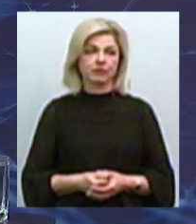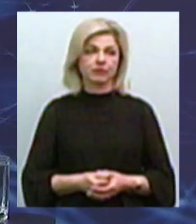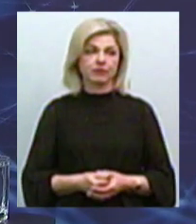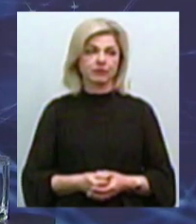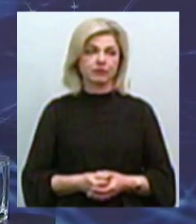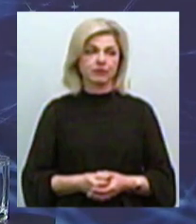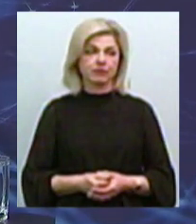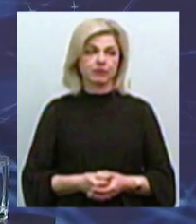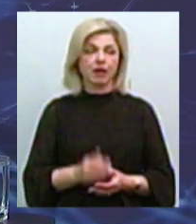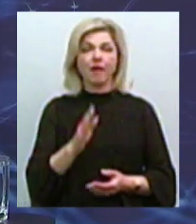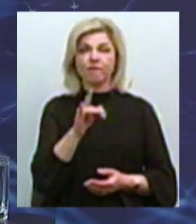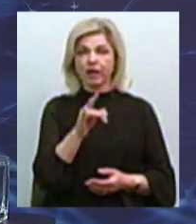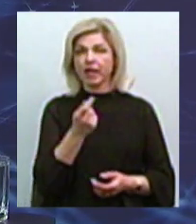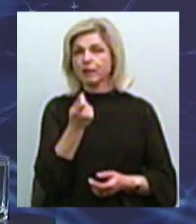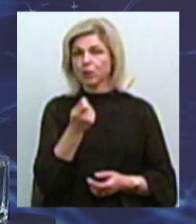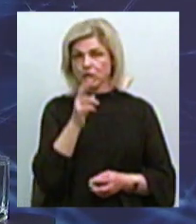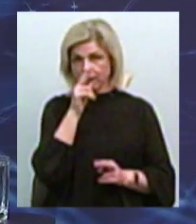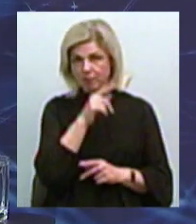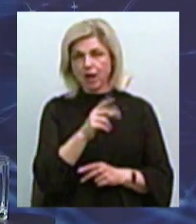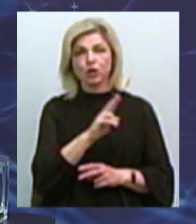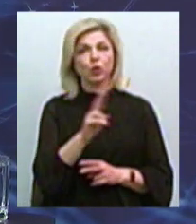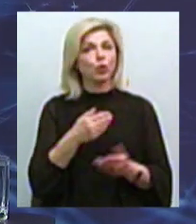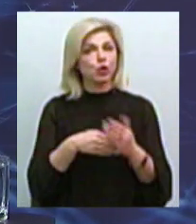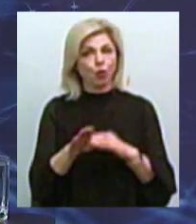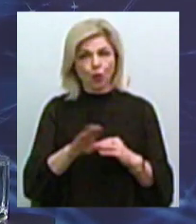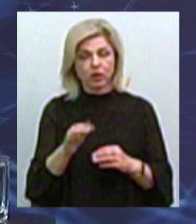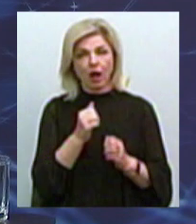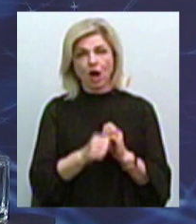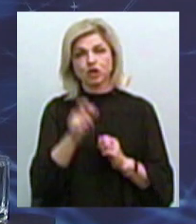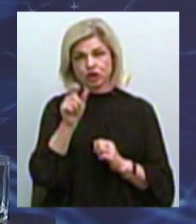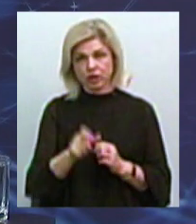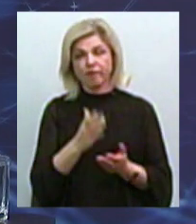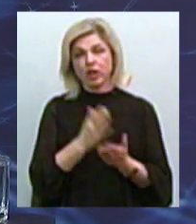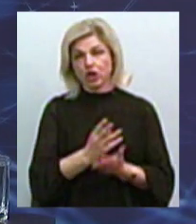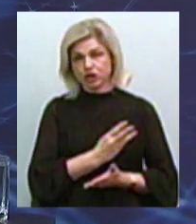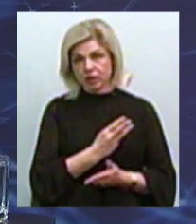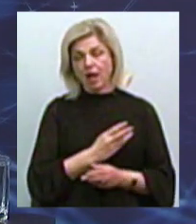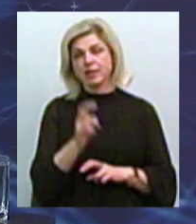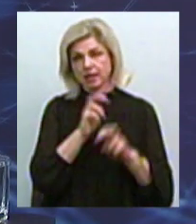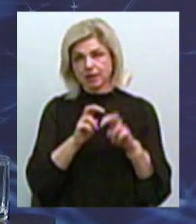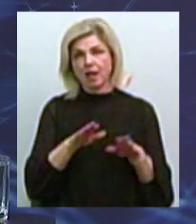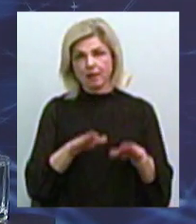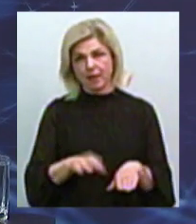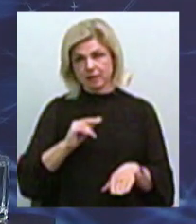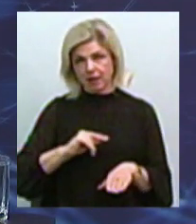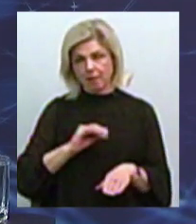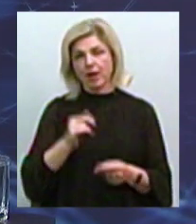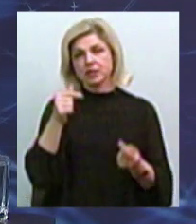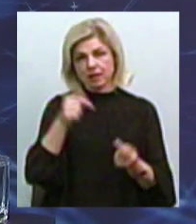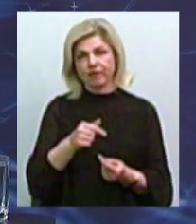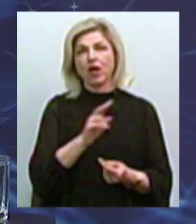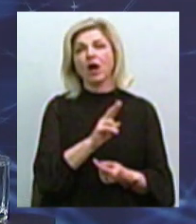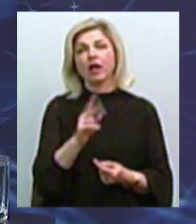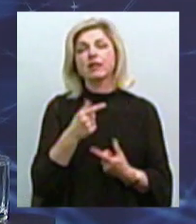Ну, тут немножко неправы. Никто не уходит. У каждого человека есть желание искать место работы или соответствие этой работе, на которой он находится.